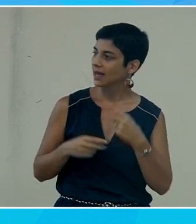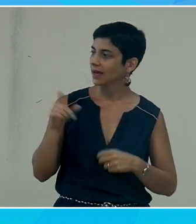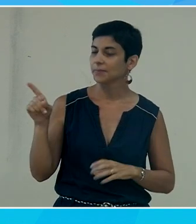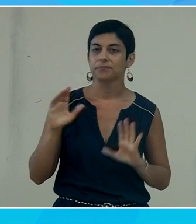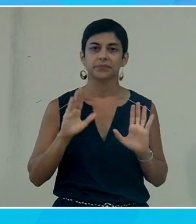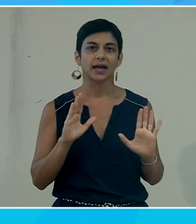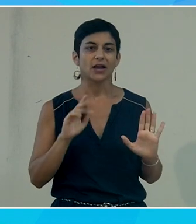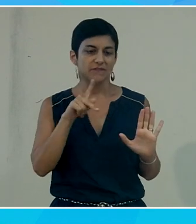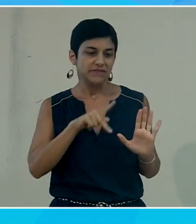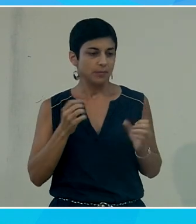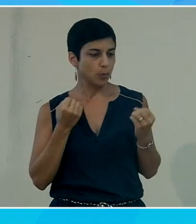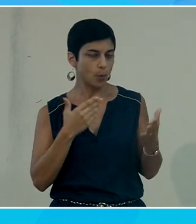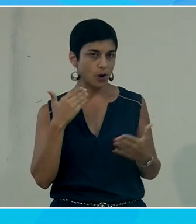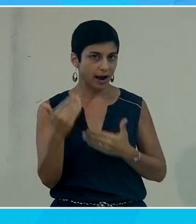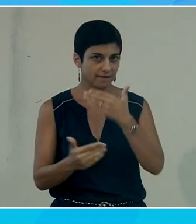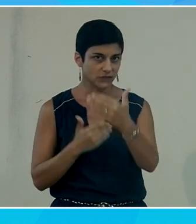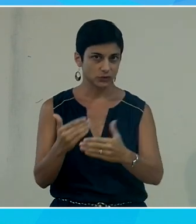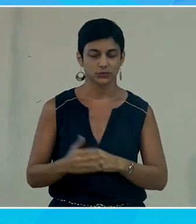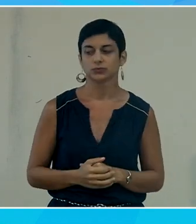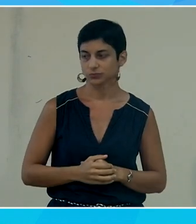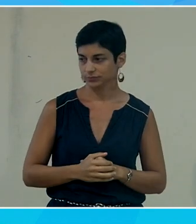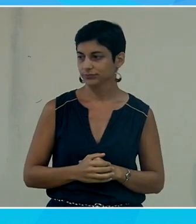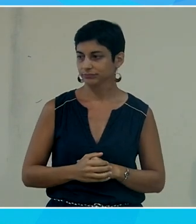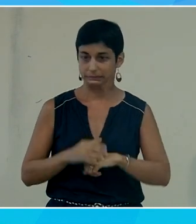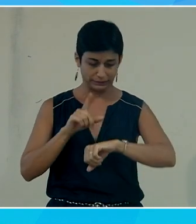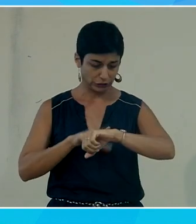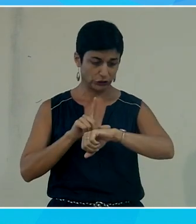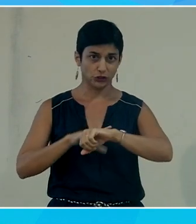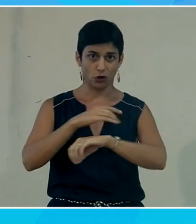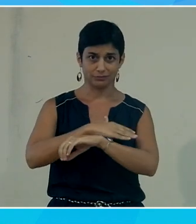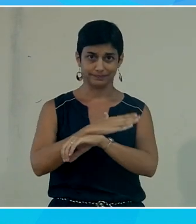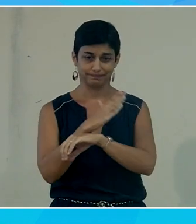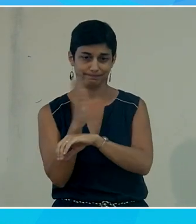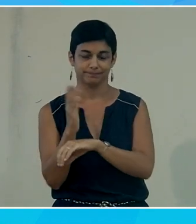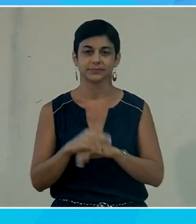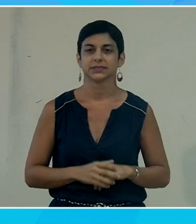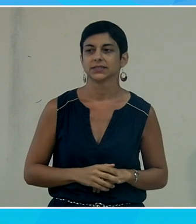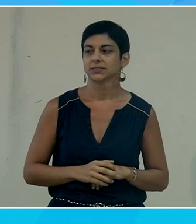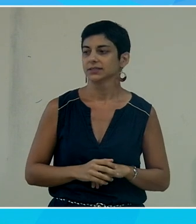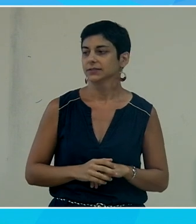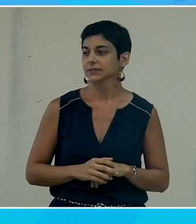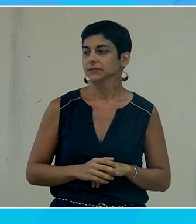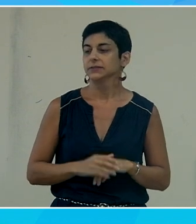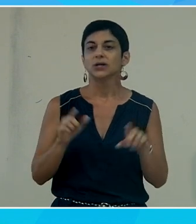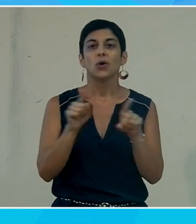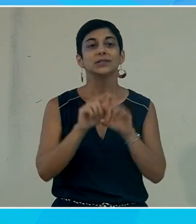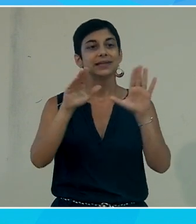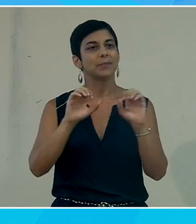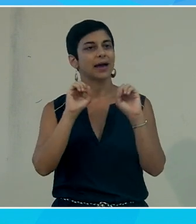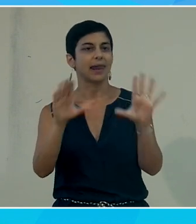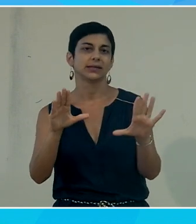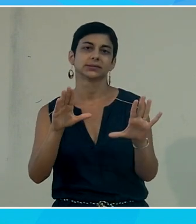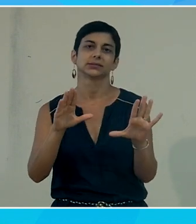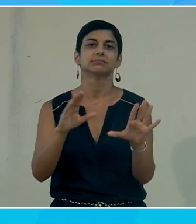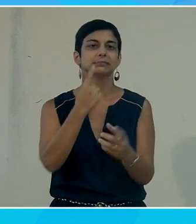Philippe je te propose qu'on avance un petit peu parce que je je vois le temps qui tourne et pour laisser un peu de temps pour les questions à la fin on